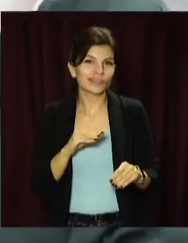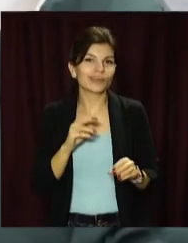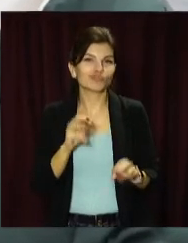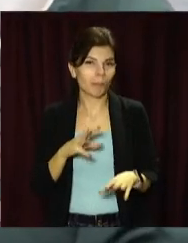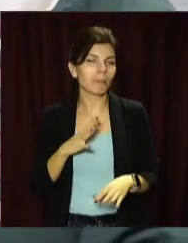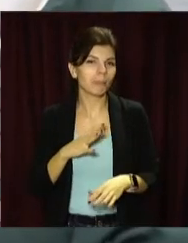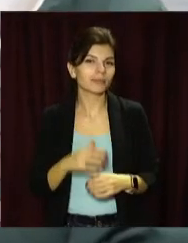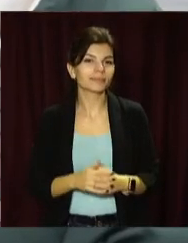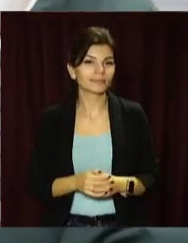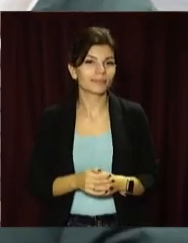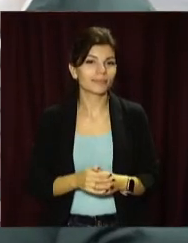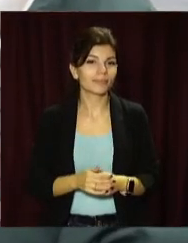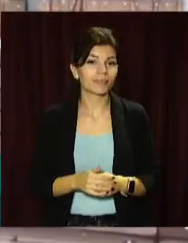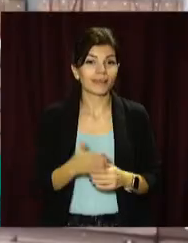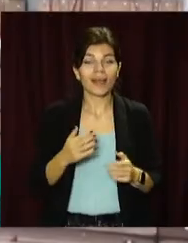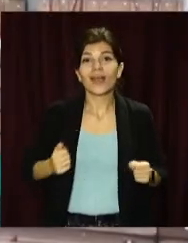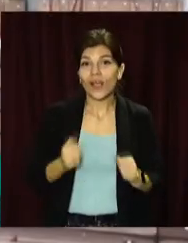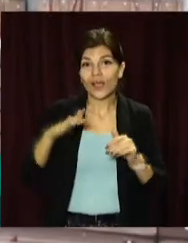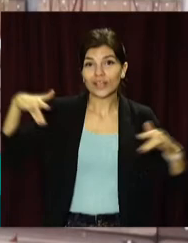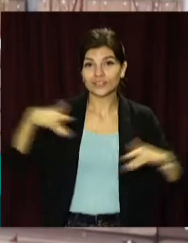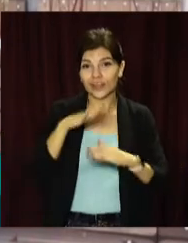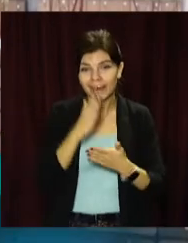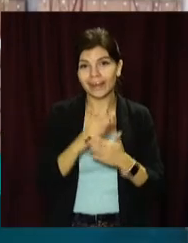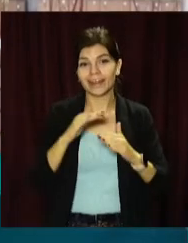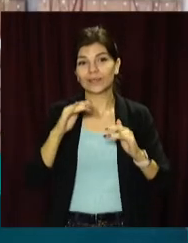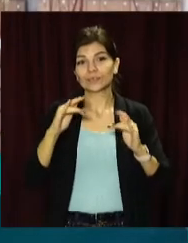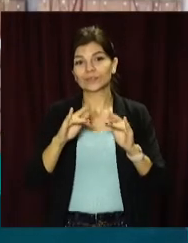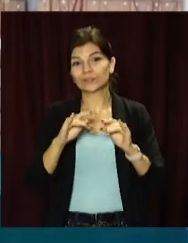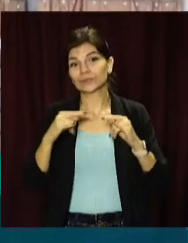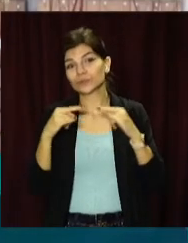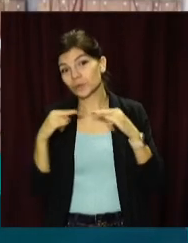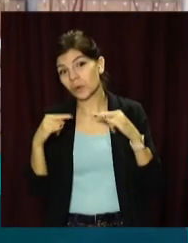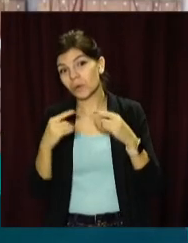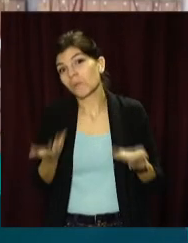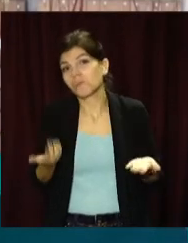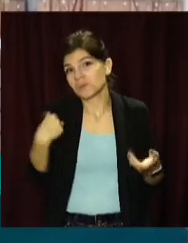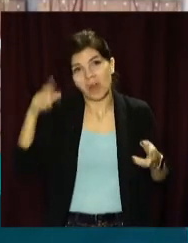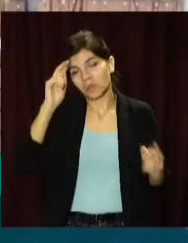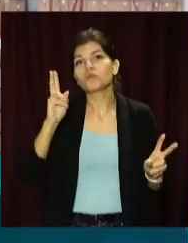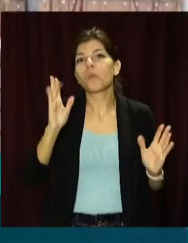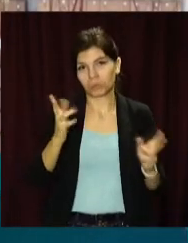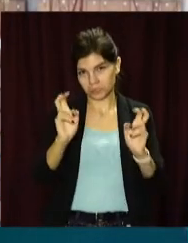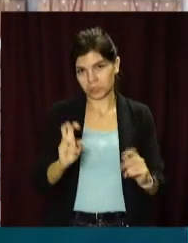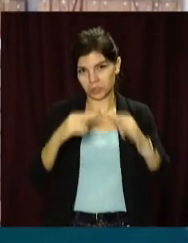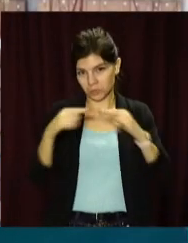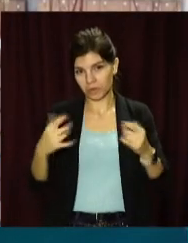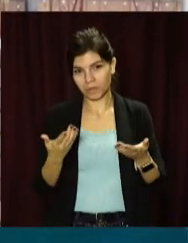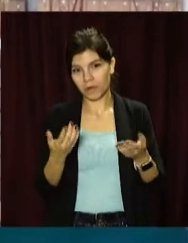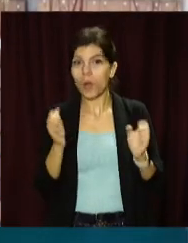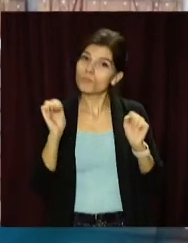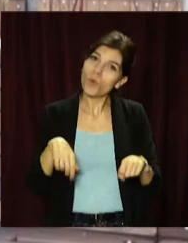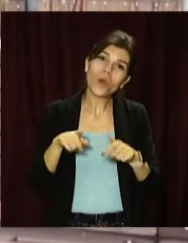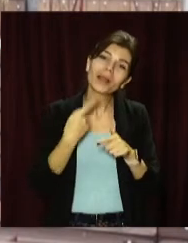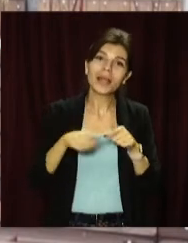лучший варіант, ніби було раніше». «Я думаю, качели і лавочки удобні. Столики, конечно, не знаю, хто за ними буде сидіти.